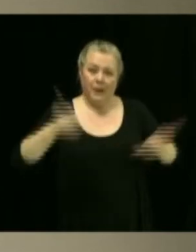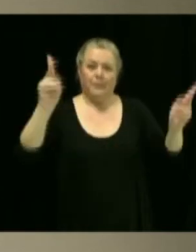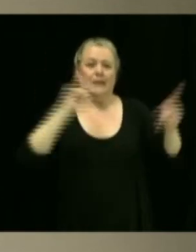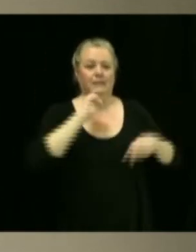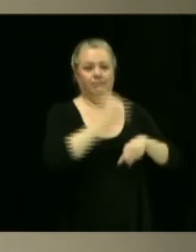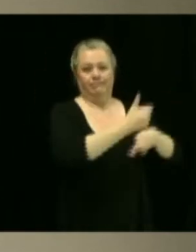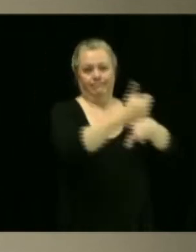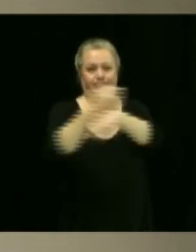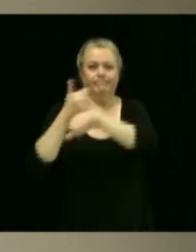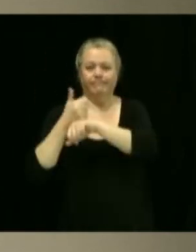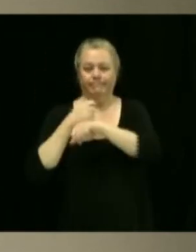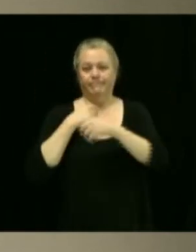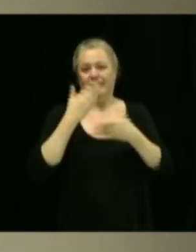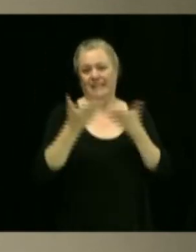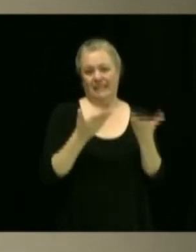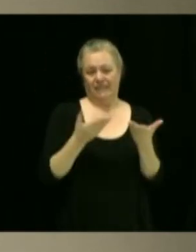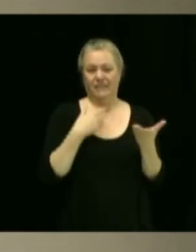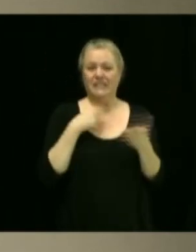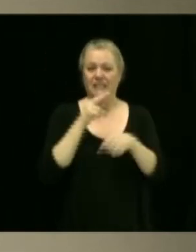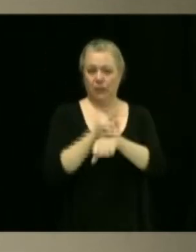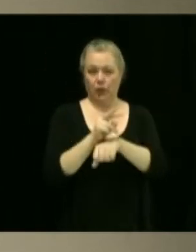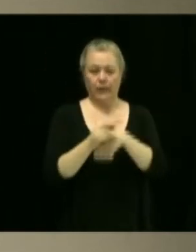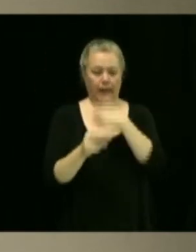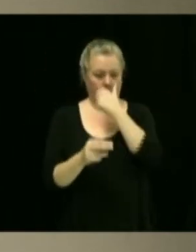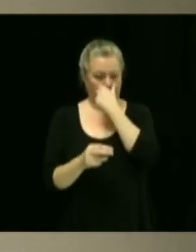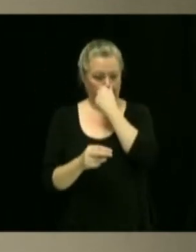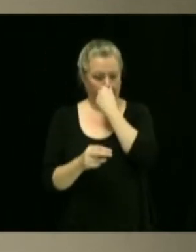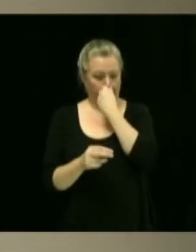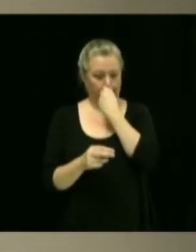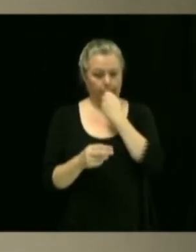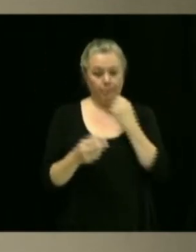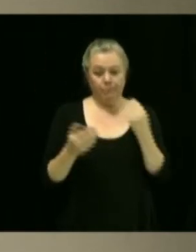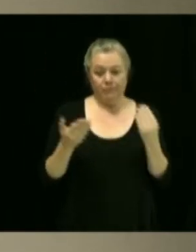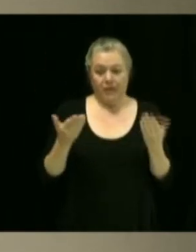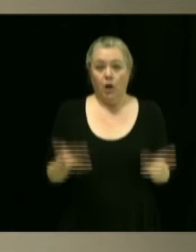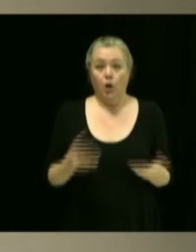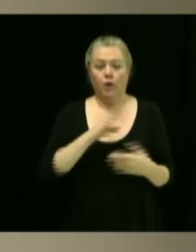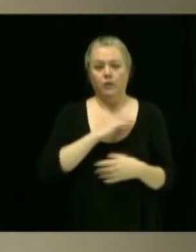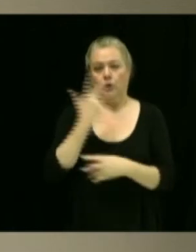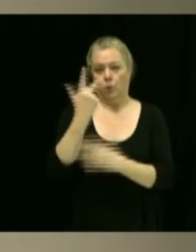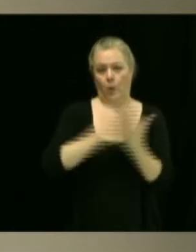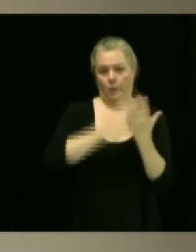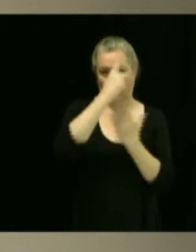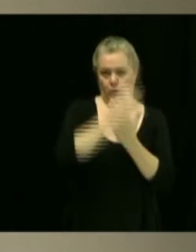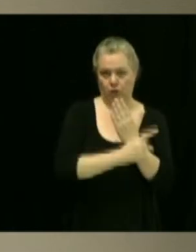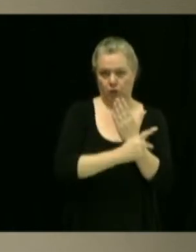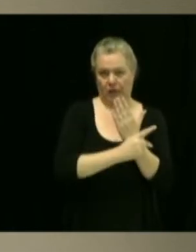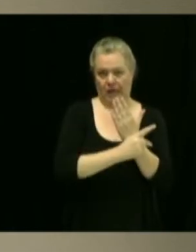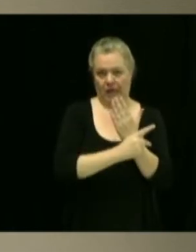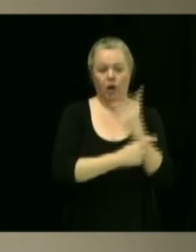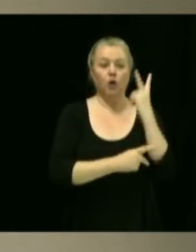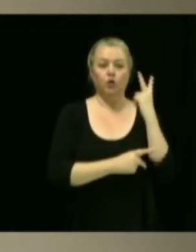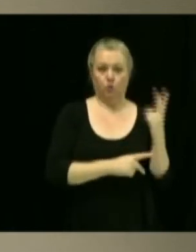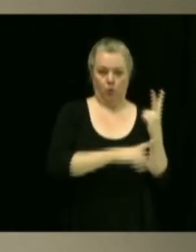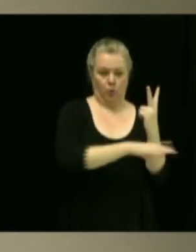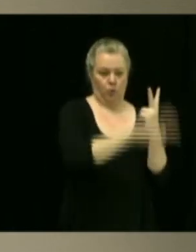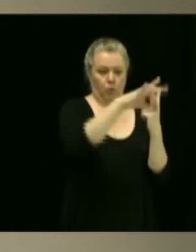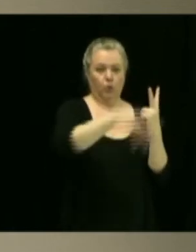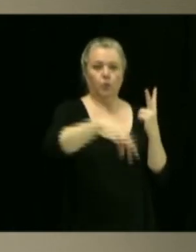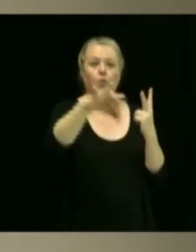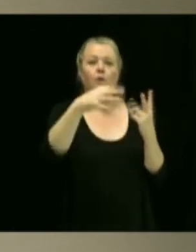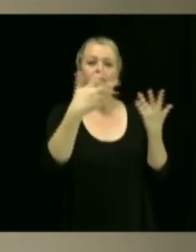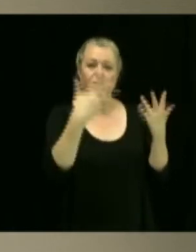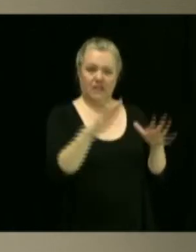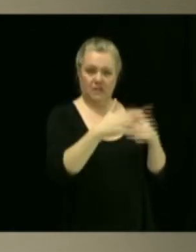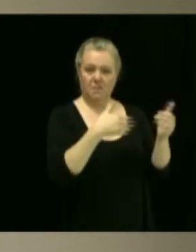y a trois projets en cours. y en a deux qui ont trouvé des emplacements pour s'installer. Il en reste un, le vôtre, qu'on souhaite ardemment